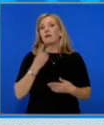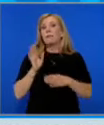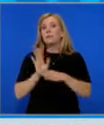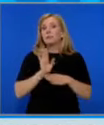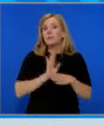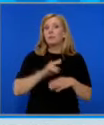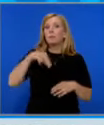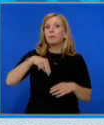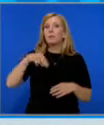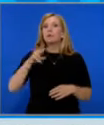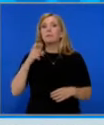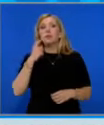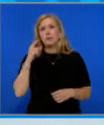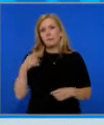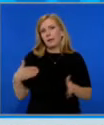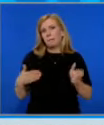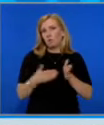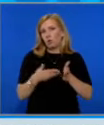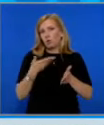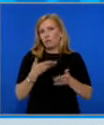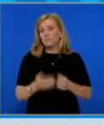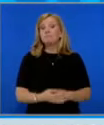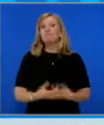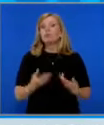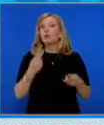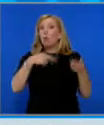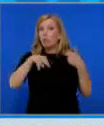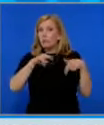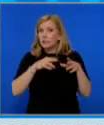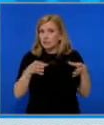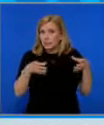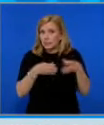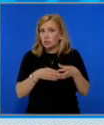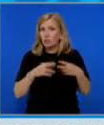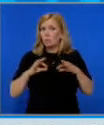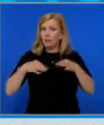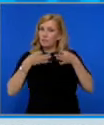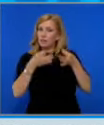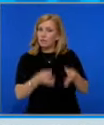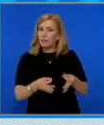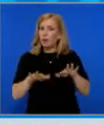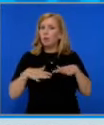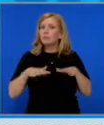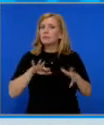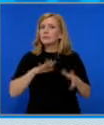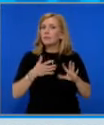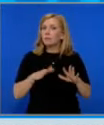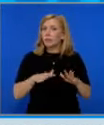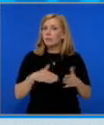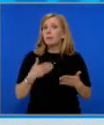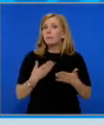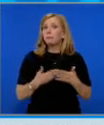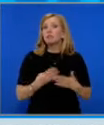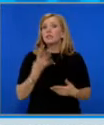Демократична България, които бяха против. Комисията ще обърне специално внимание на възникналите съмнения при последните четири избора.